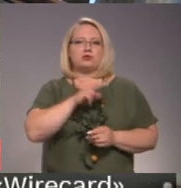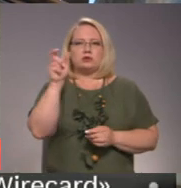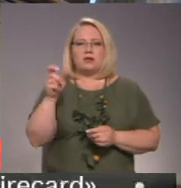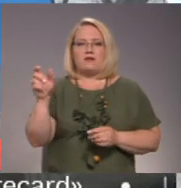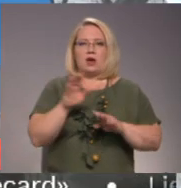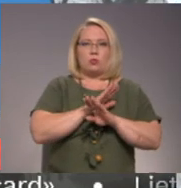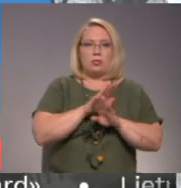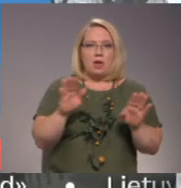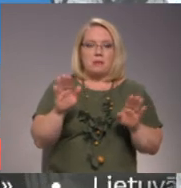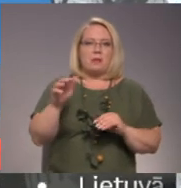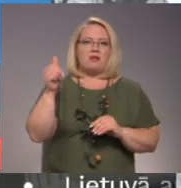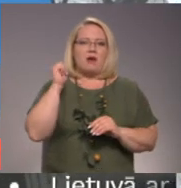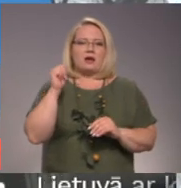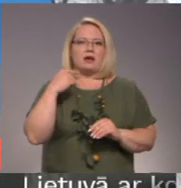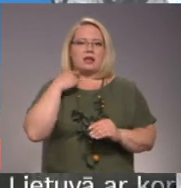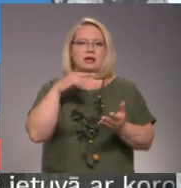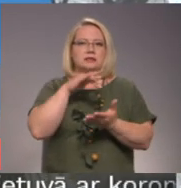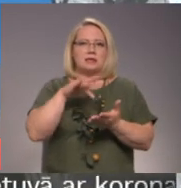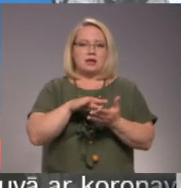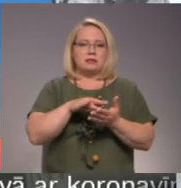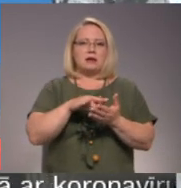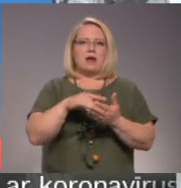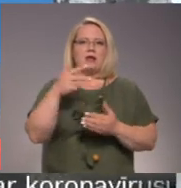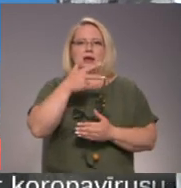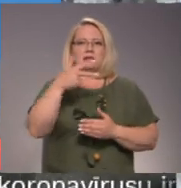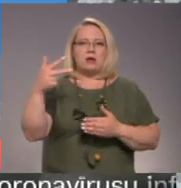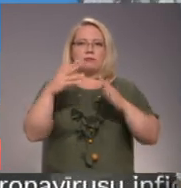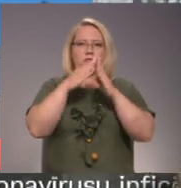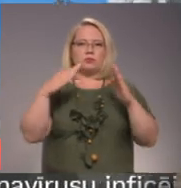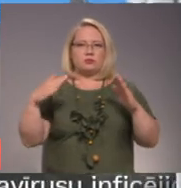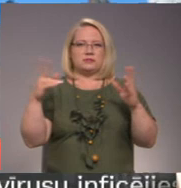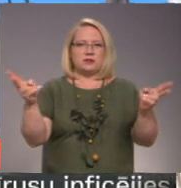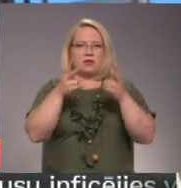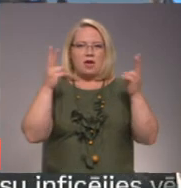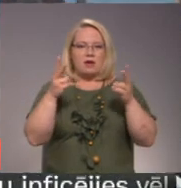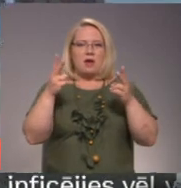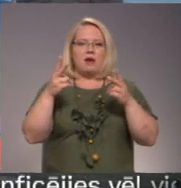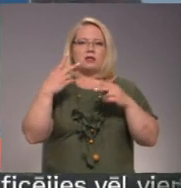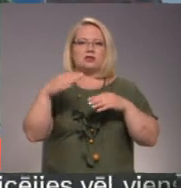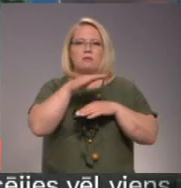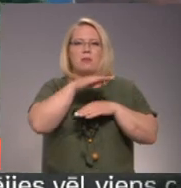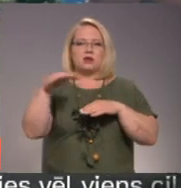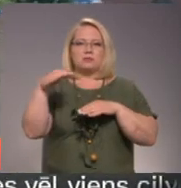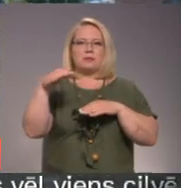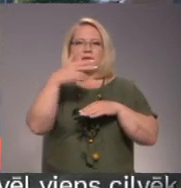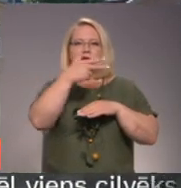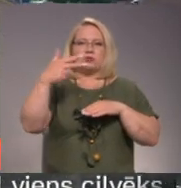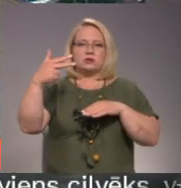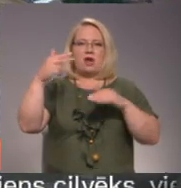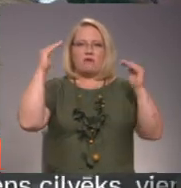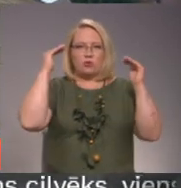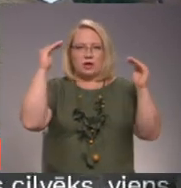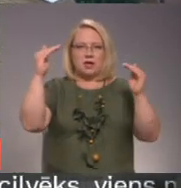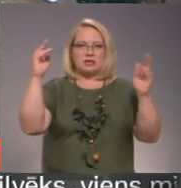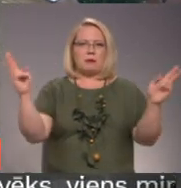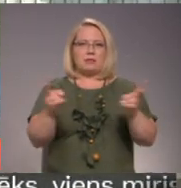Vakar Rīga centra, trī stāv dzīvējumā māja, dega jumts, pārsēgums starp trešu stāvu un jumtu un griezti. Trešais stāvu dzīvokli